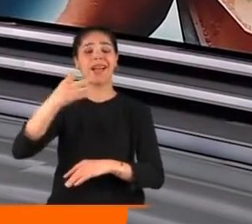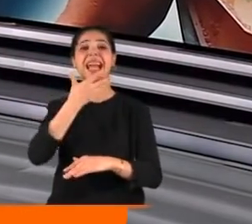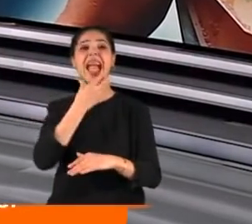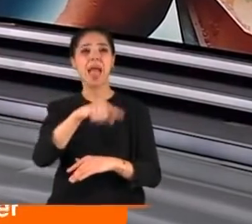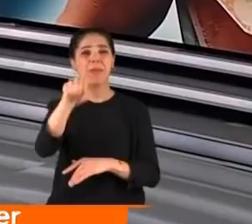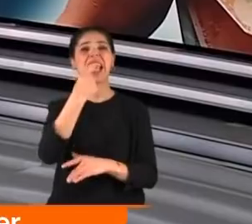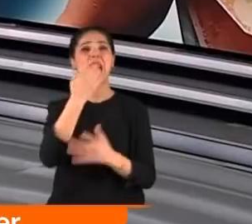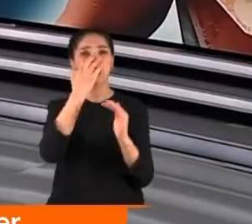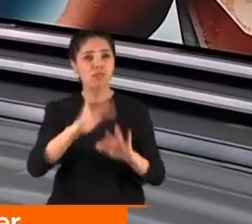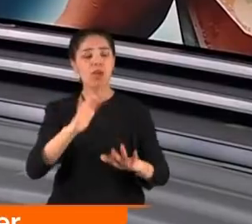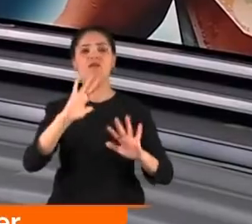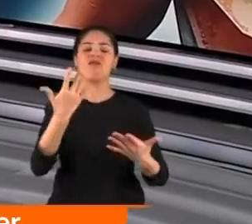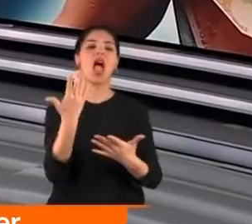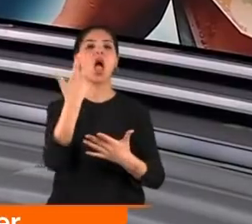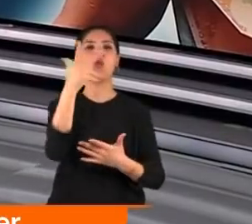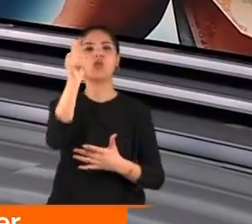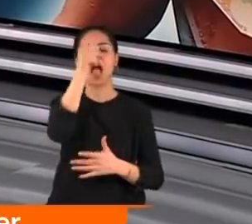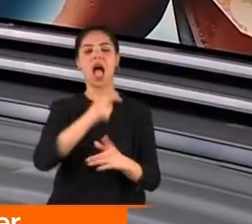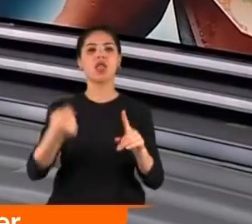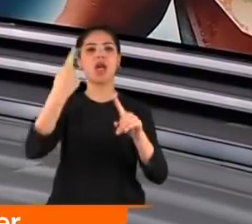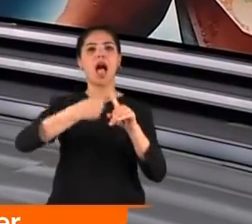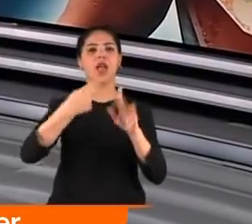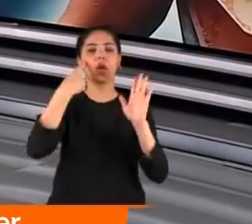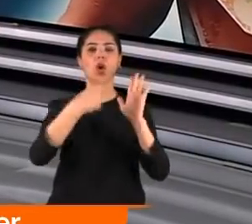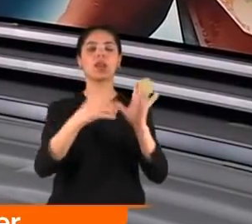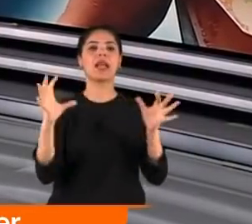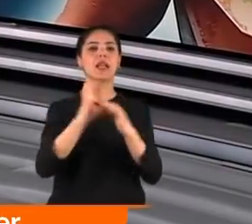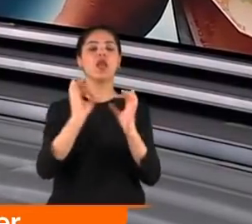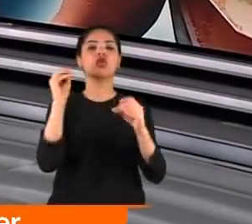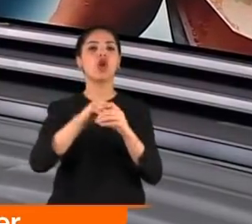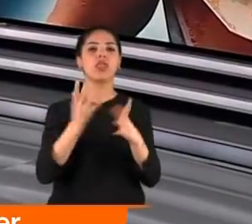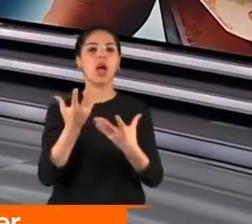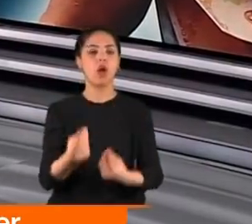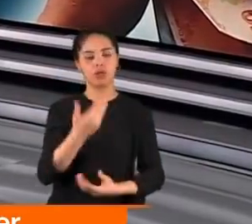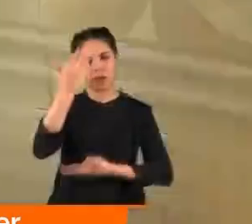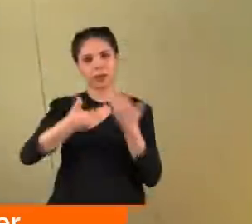takılanlar ve 3600 ek göstergeyle ilgili gelinen son durumu da anlattı.